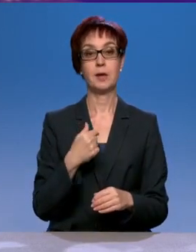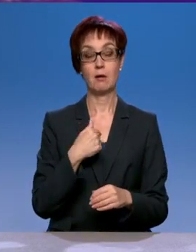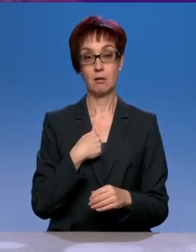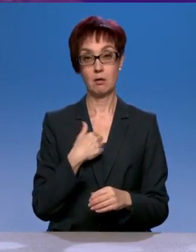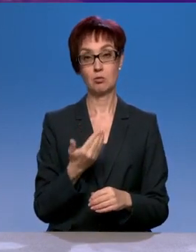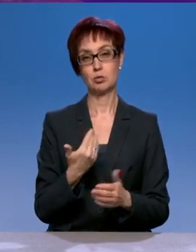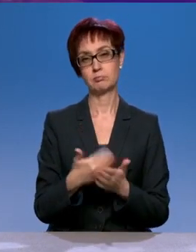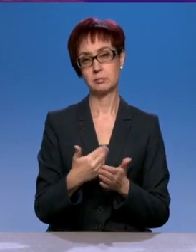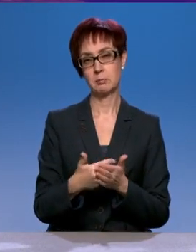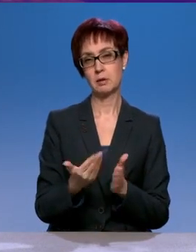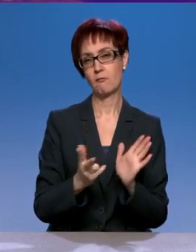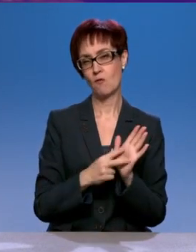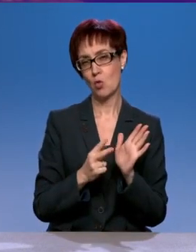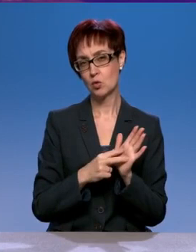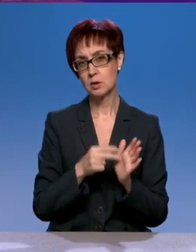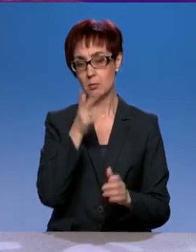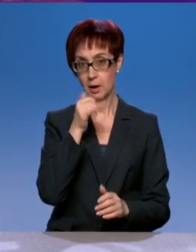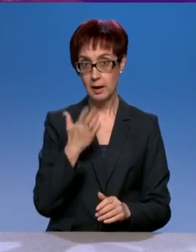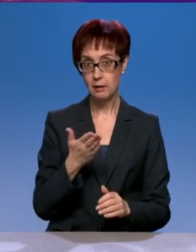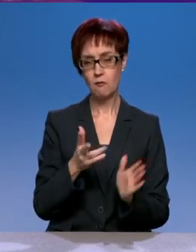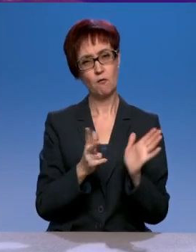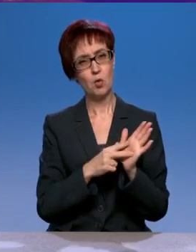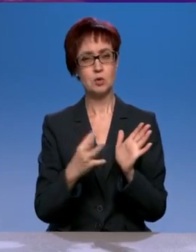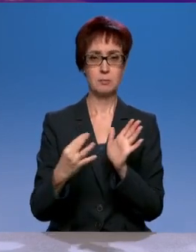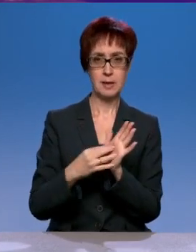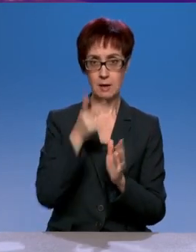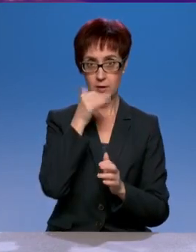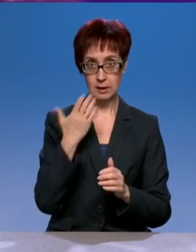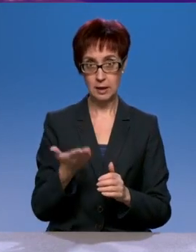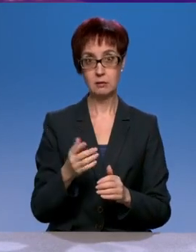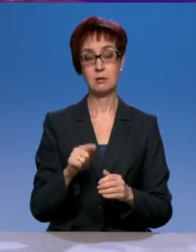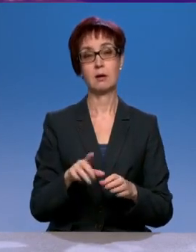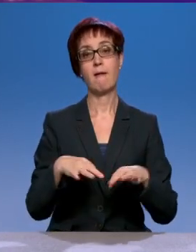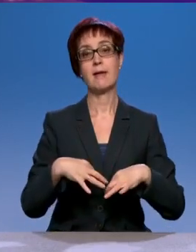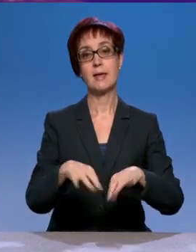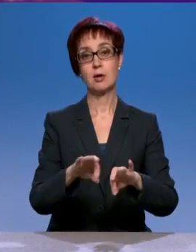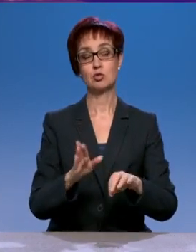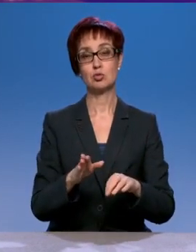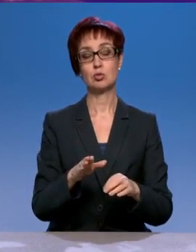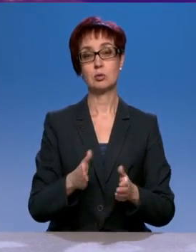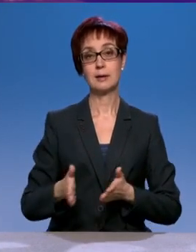8-9 езжу по трассе Тума,